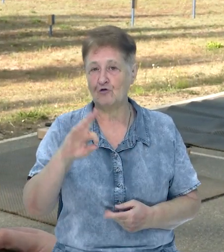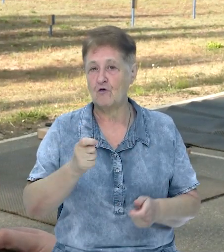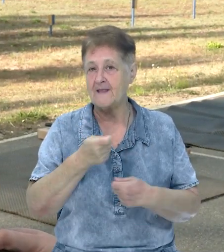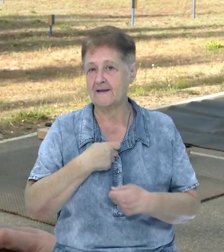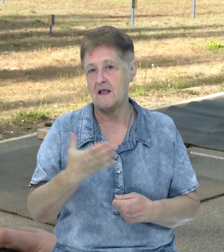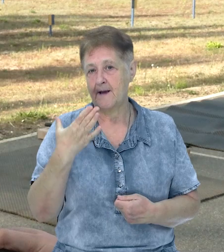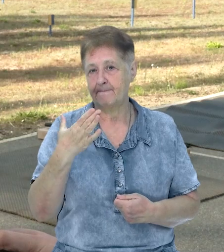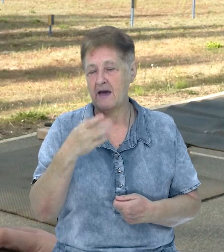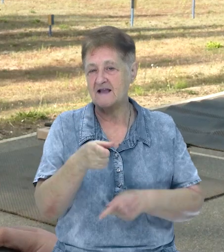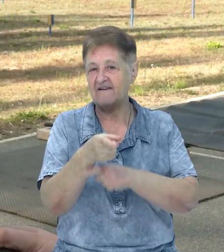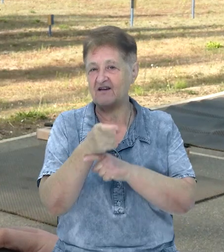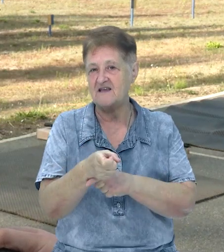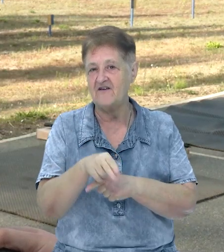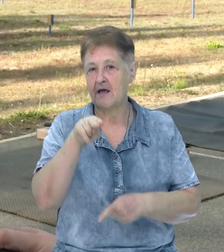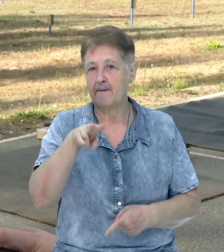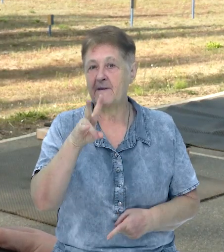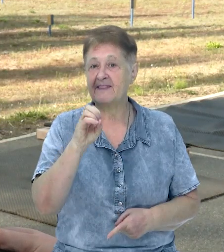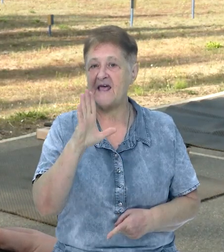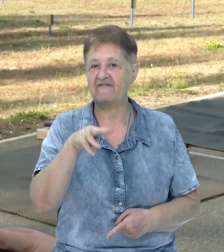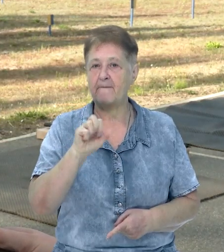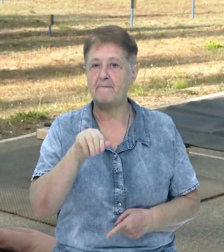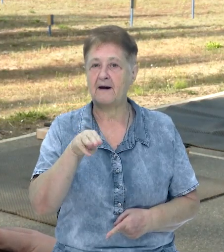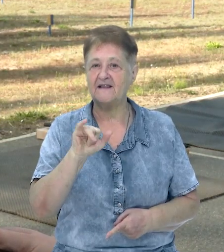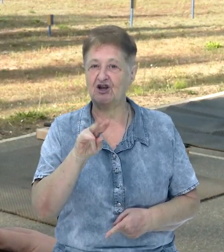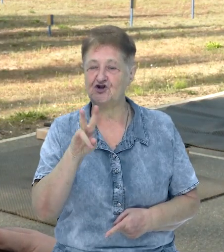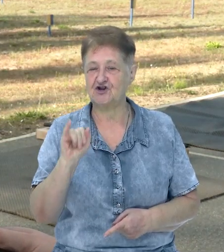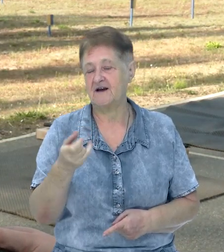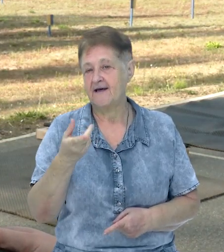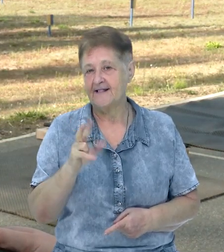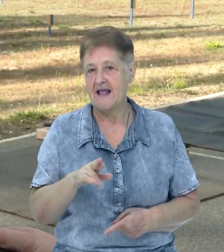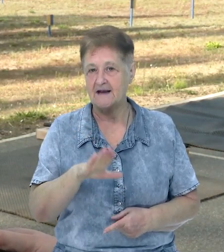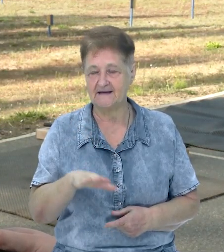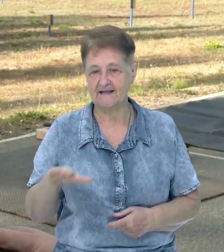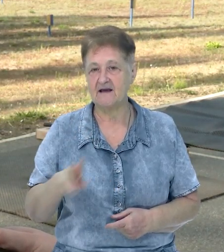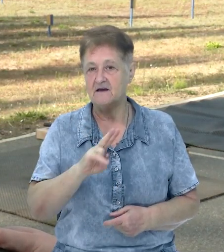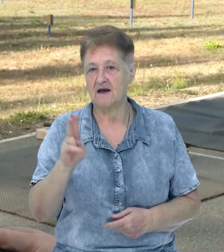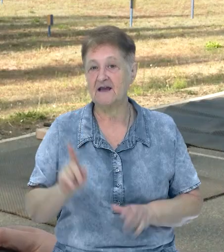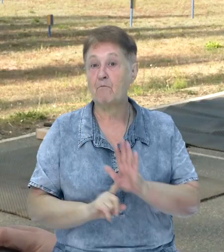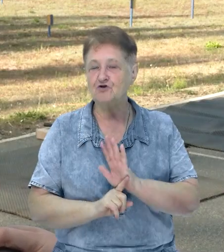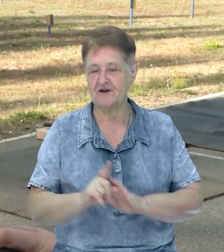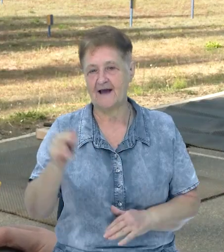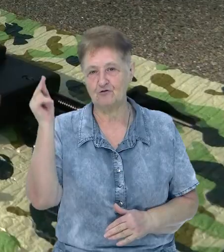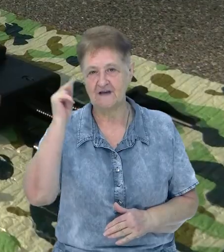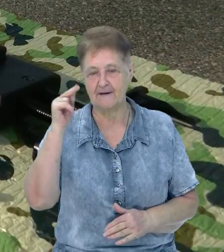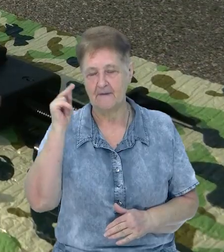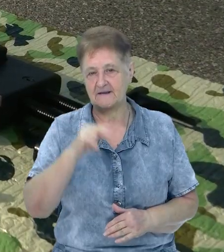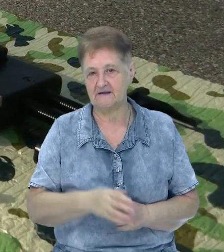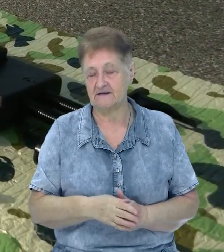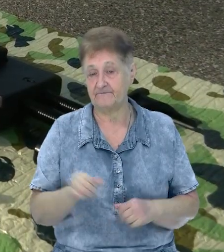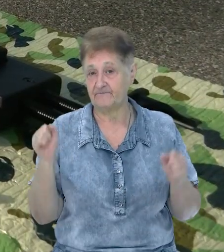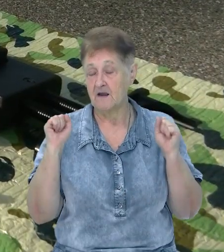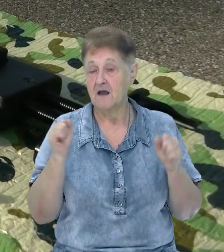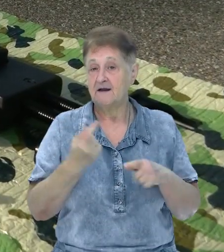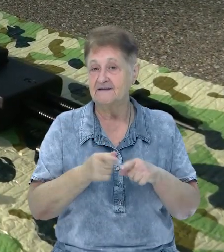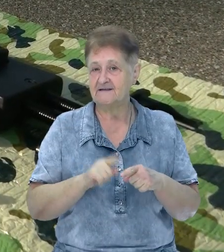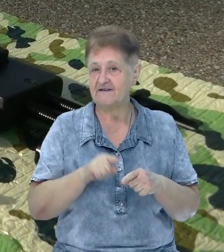п'ять гвинтівок. Вони пневматичні для дітей, які починають займатися біатлоном. Ці